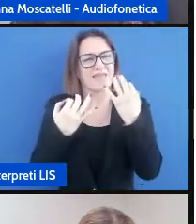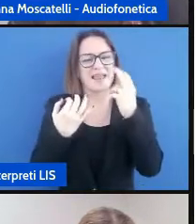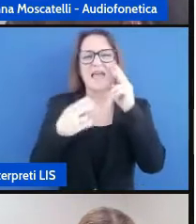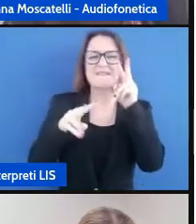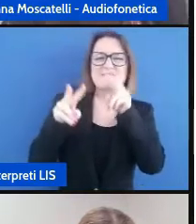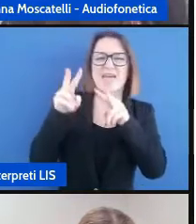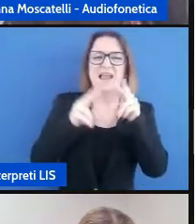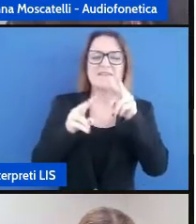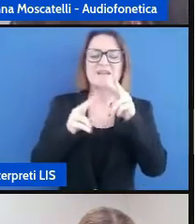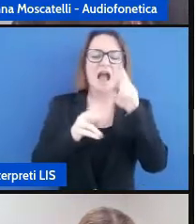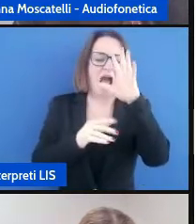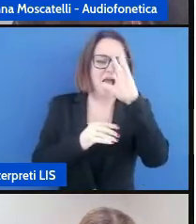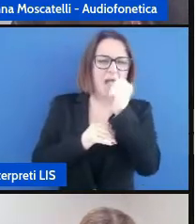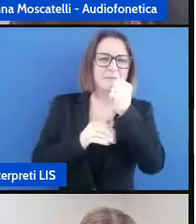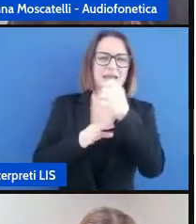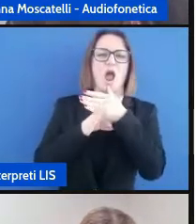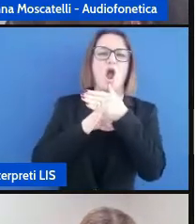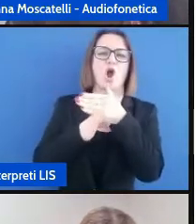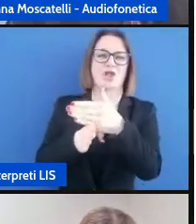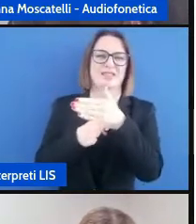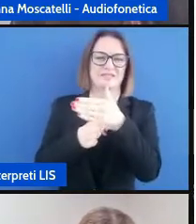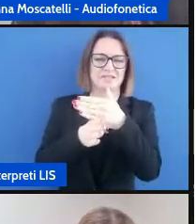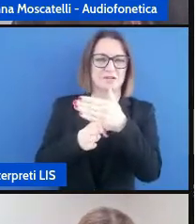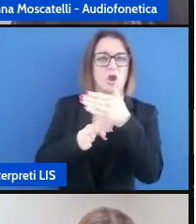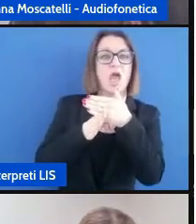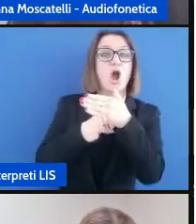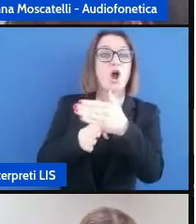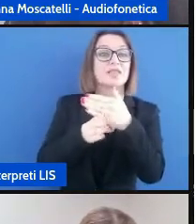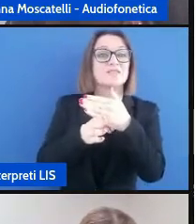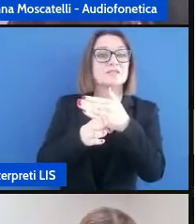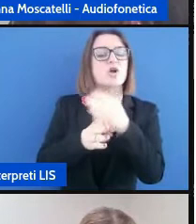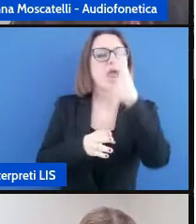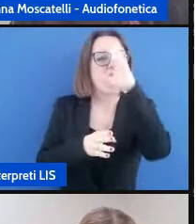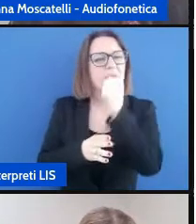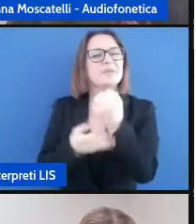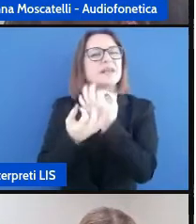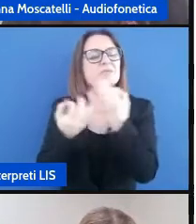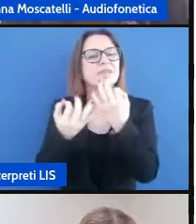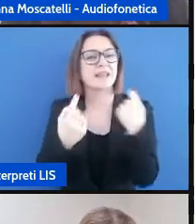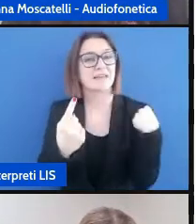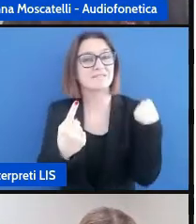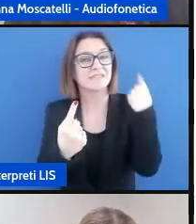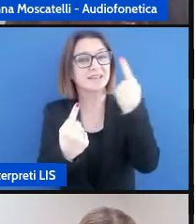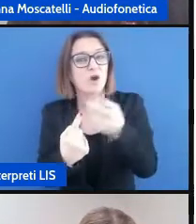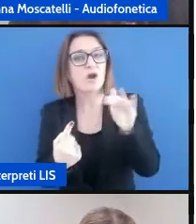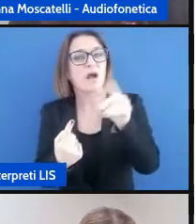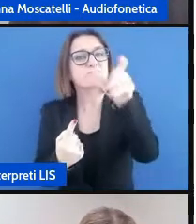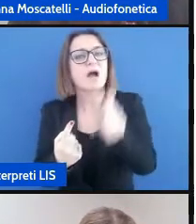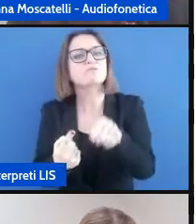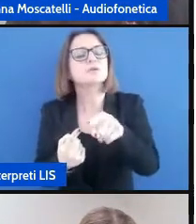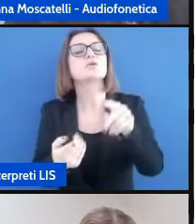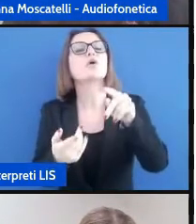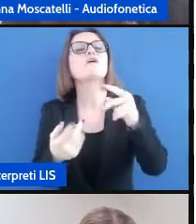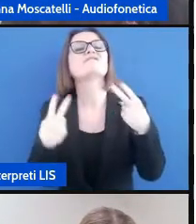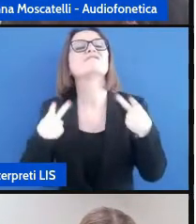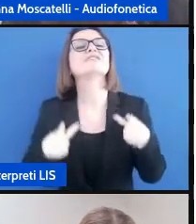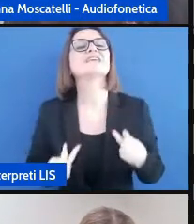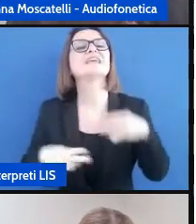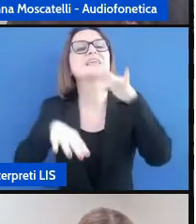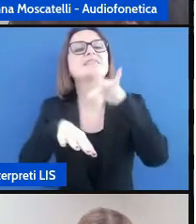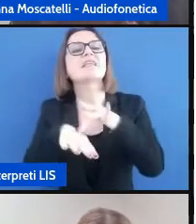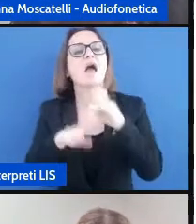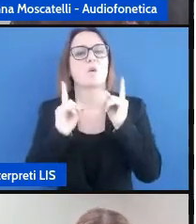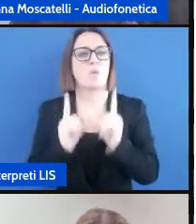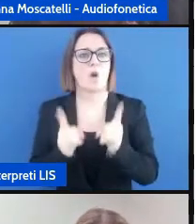condivisioni della vita che il bambino ha fatto fino al momento dell'entrata nella scuola e soprattutto